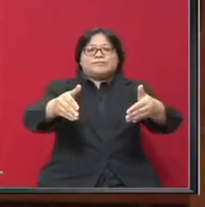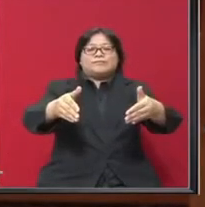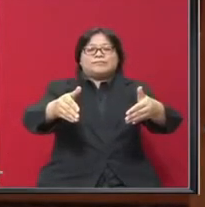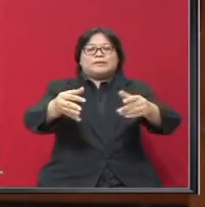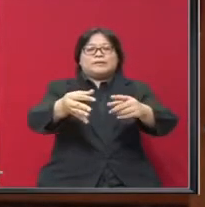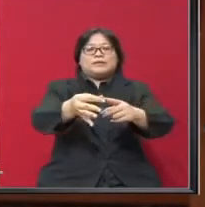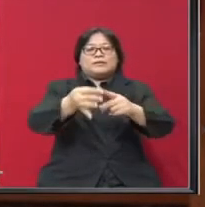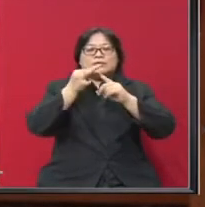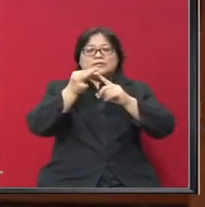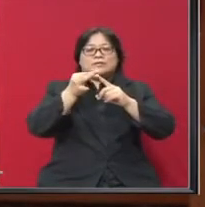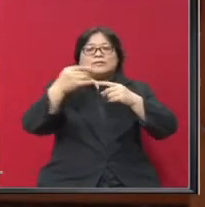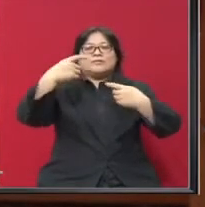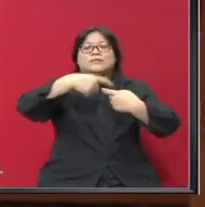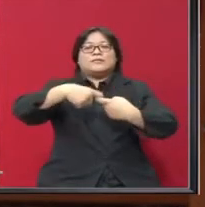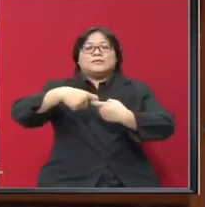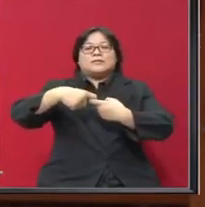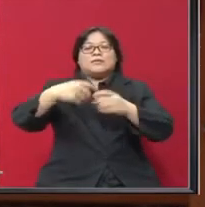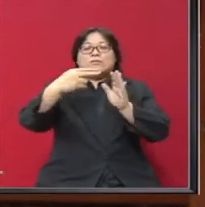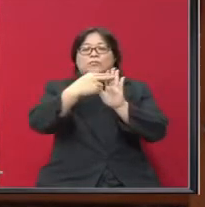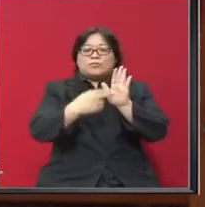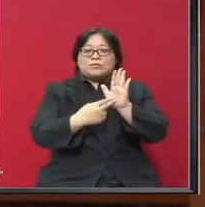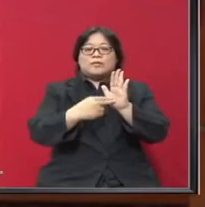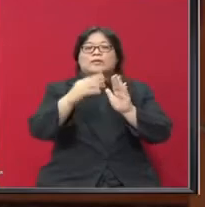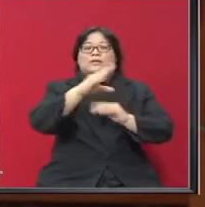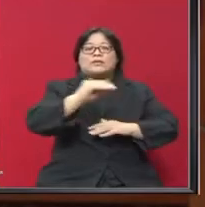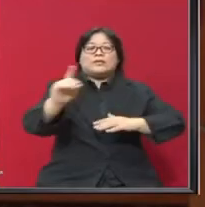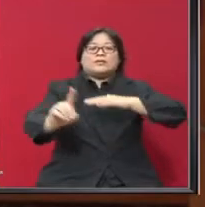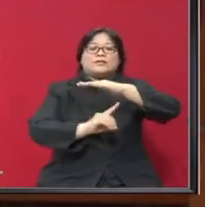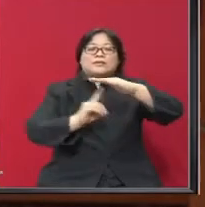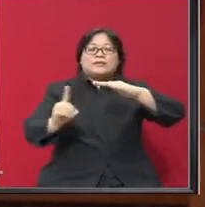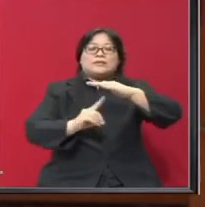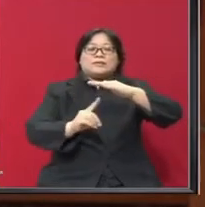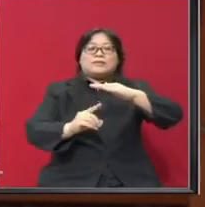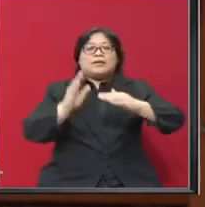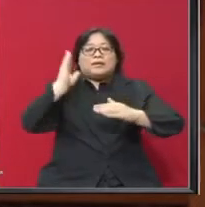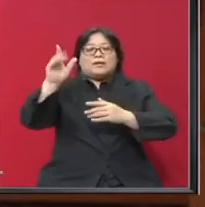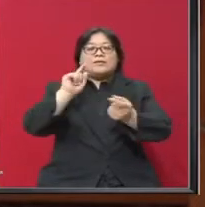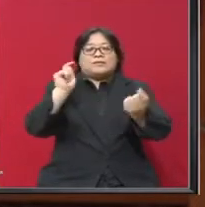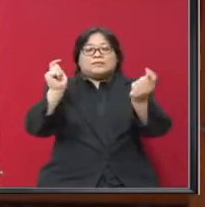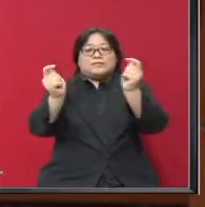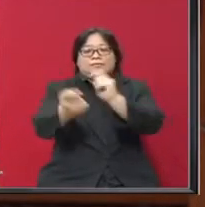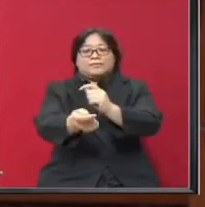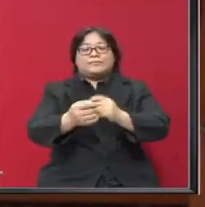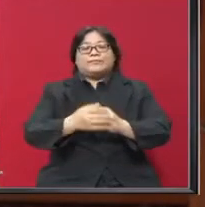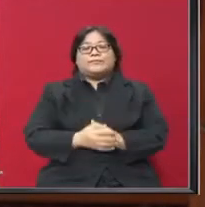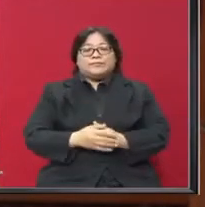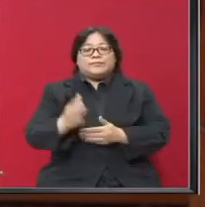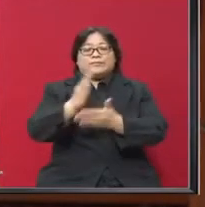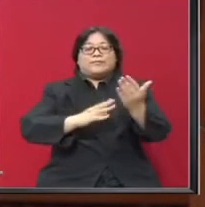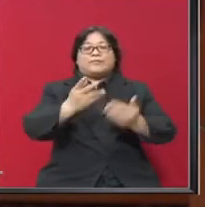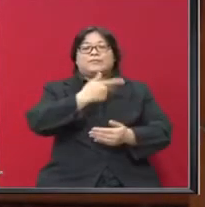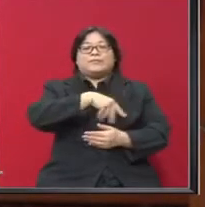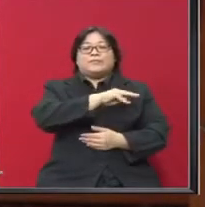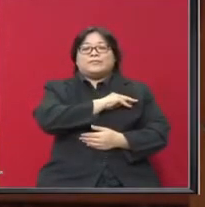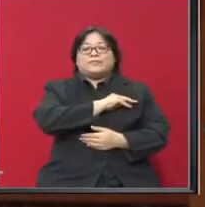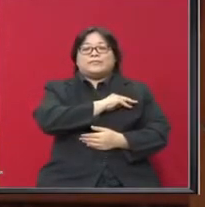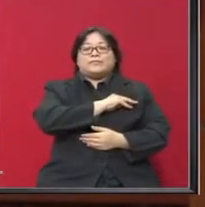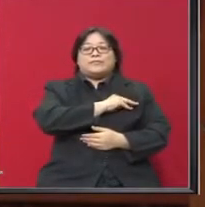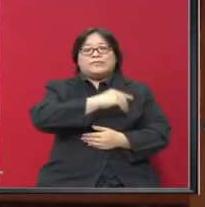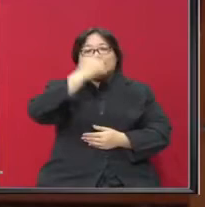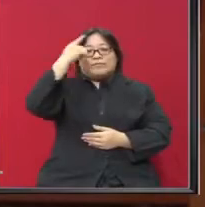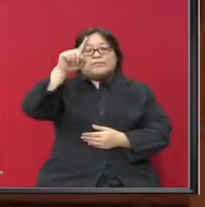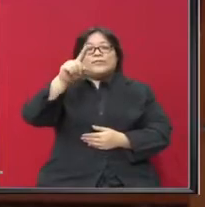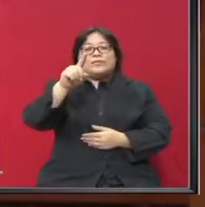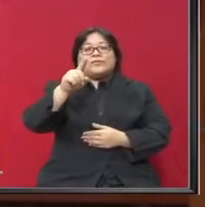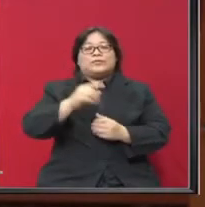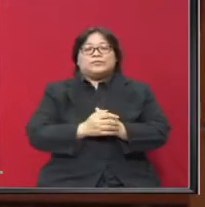khususnya berkenaan dengan perundangan dan dasar Yang akan digubar kelak oleh pihak kementerian Bagi